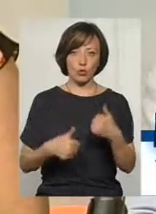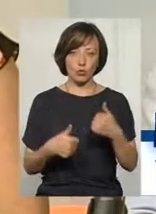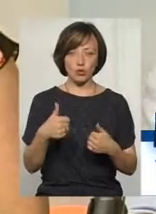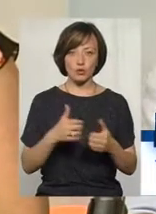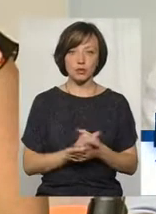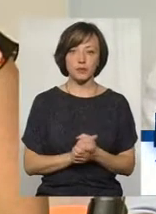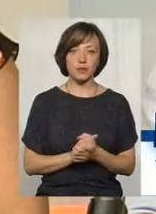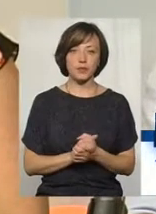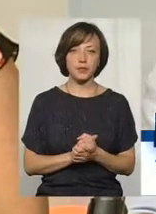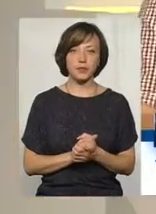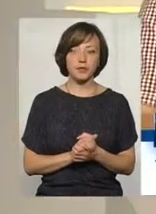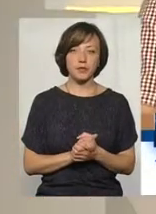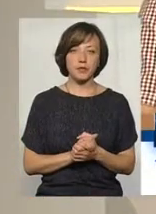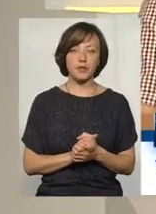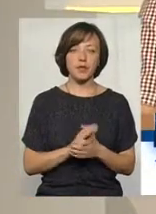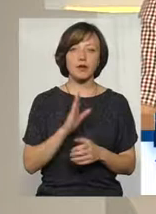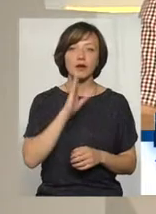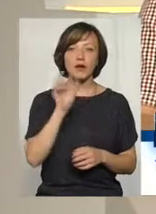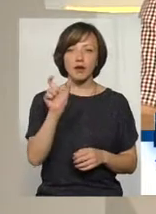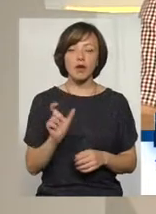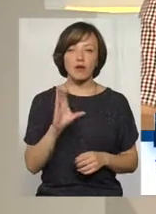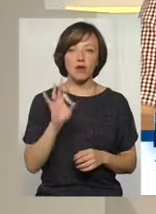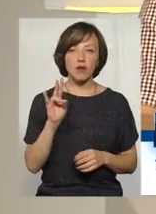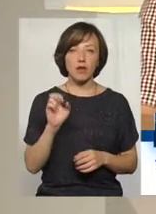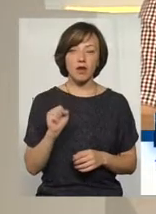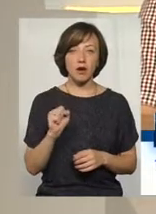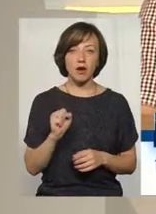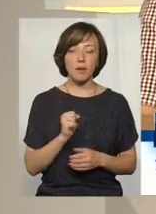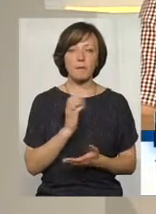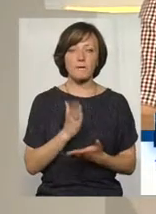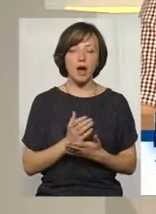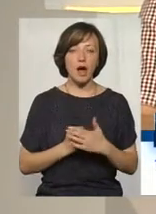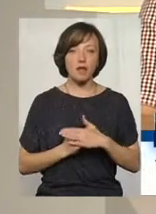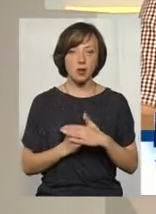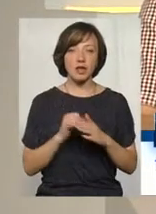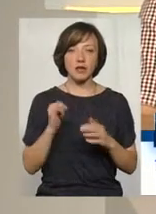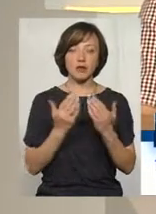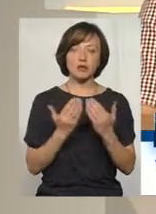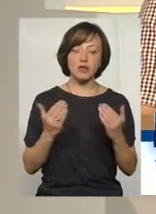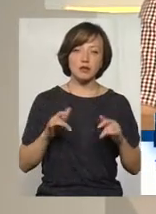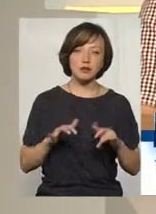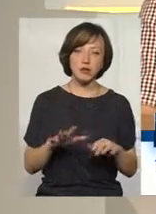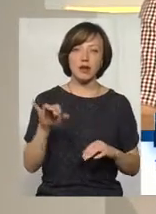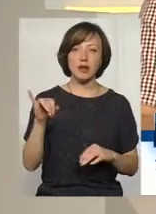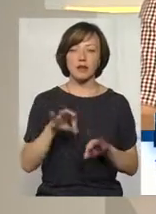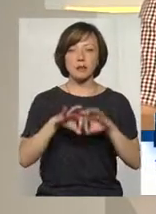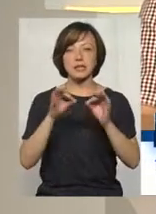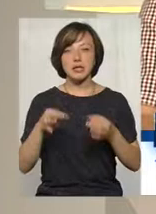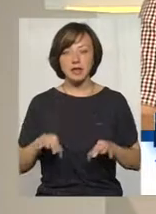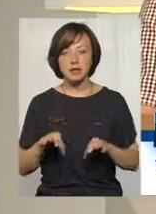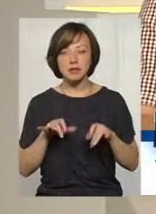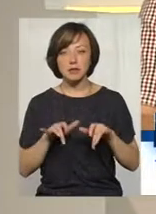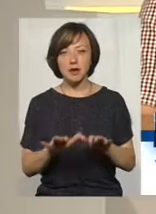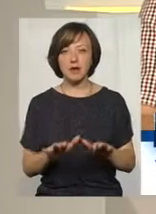вона має авторитети і в музейній справі, і в масовській